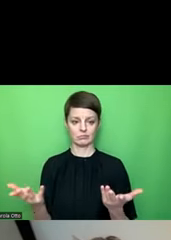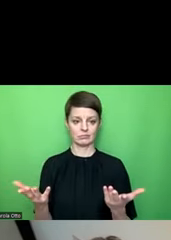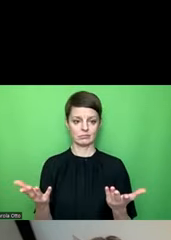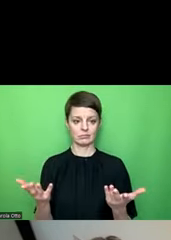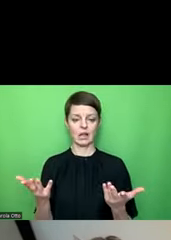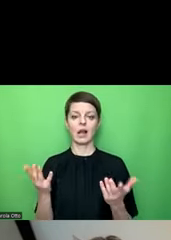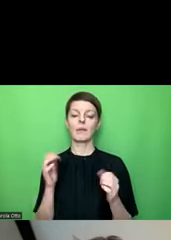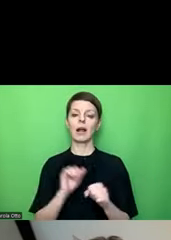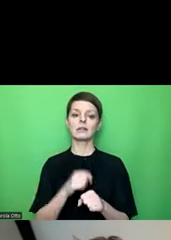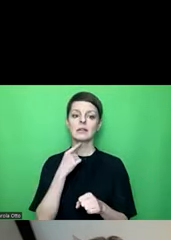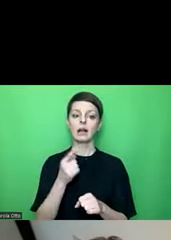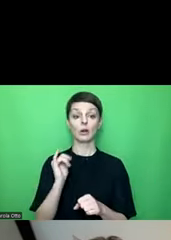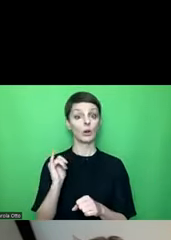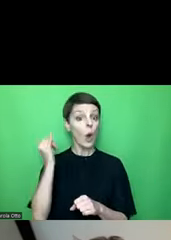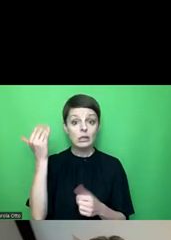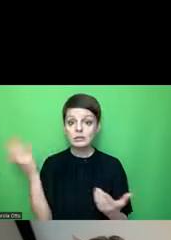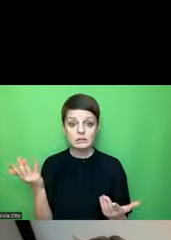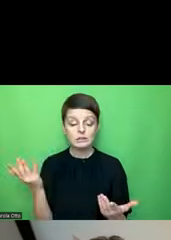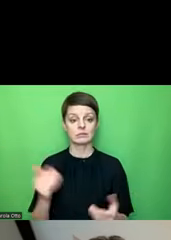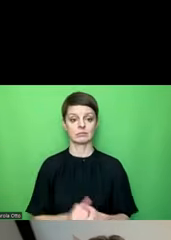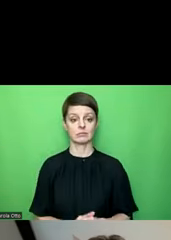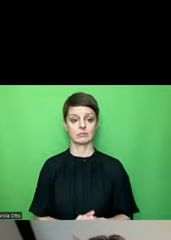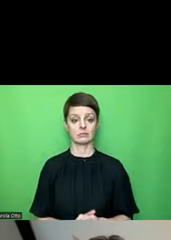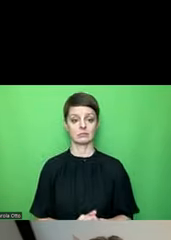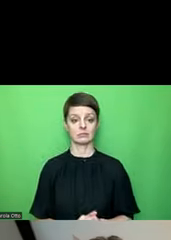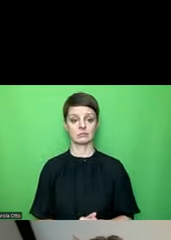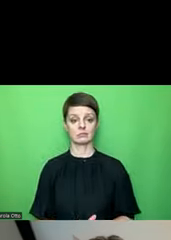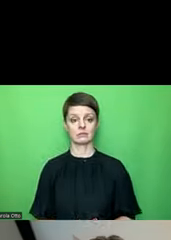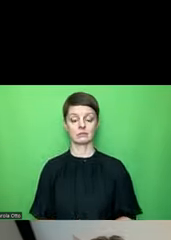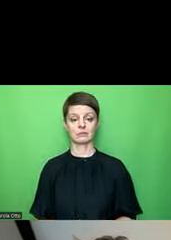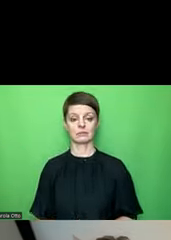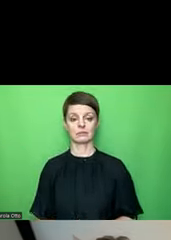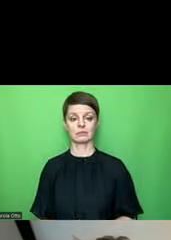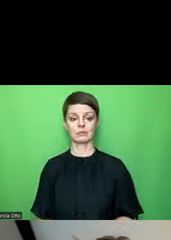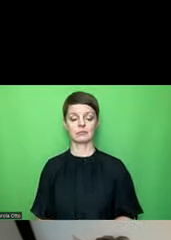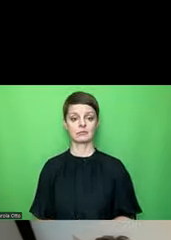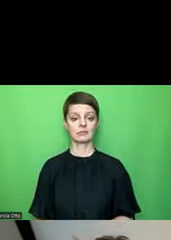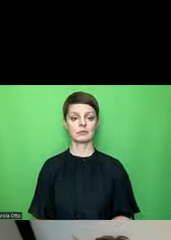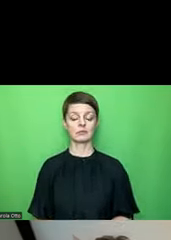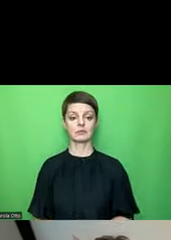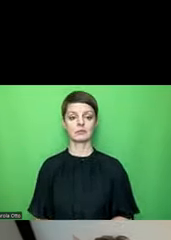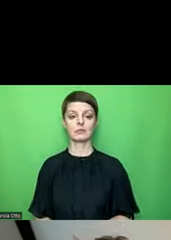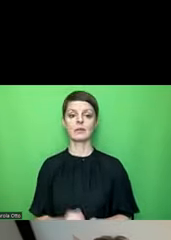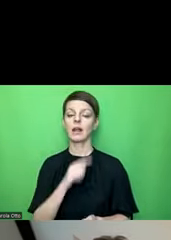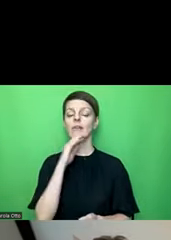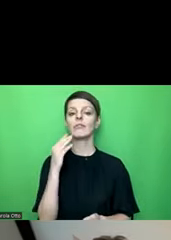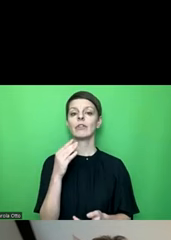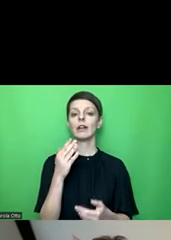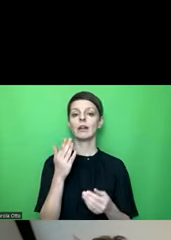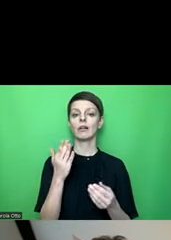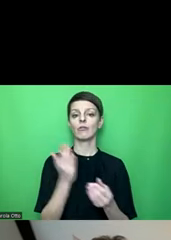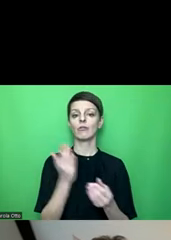Beispiel sagen, hier Gold und jetzt muss ich aber aufpassen, es gibt hier auch ziemlich viele Vorlagen, die nicht